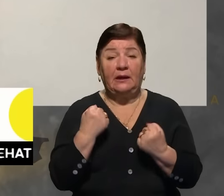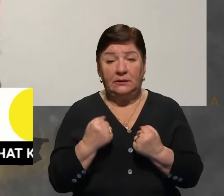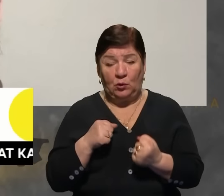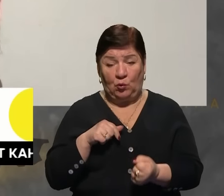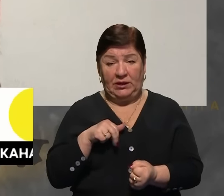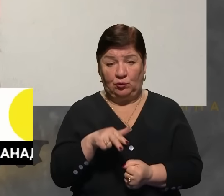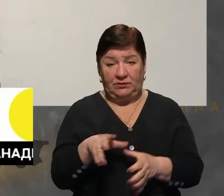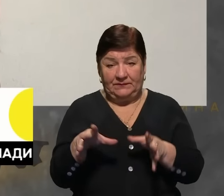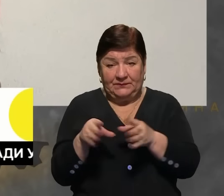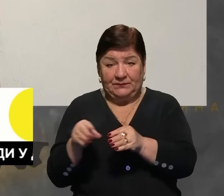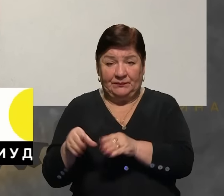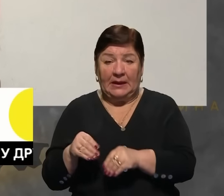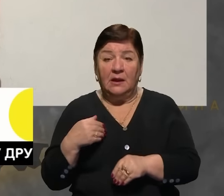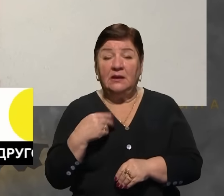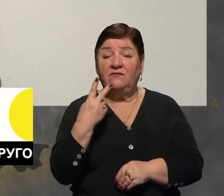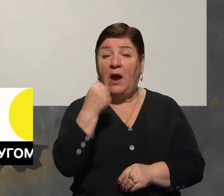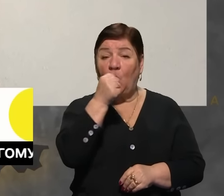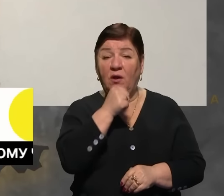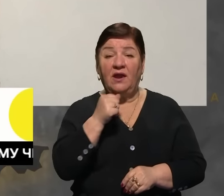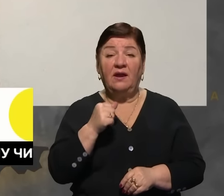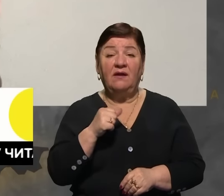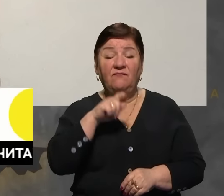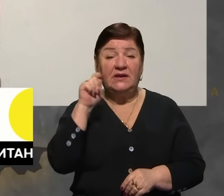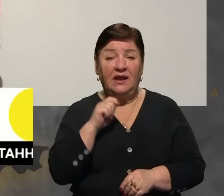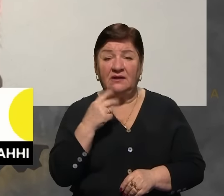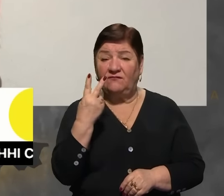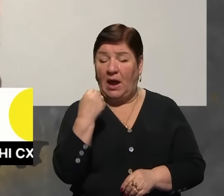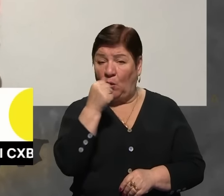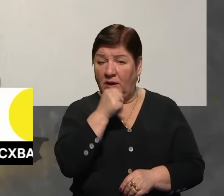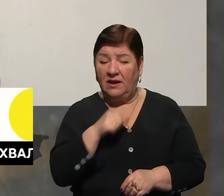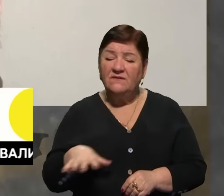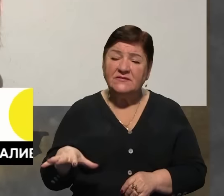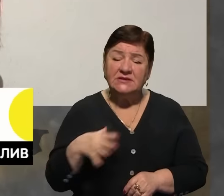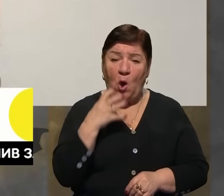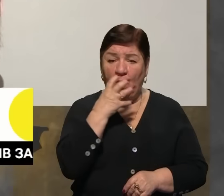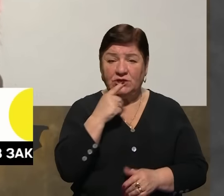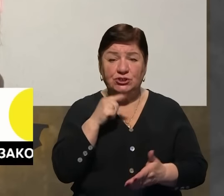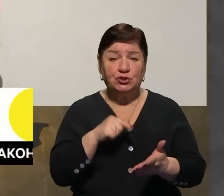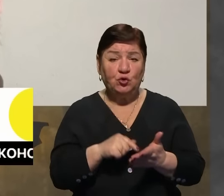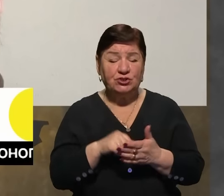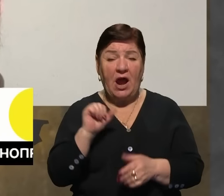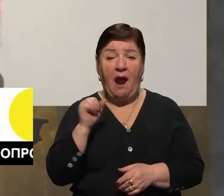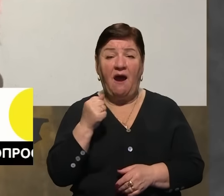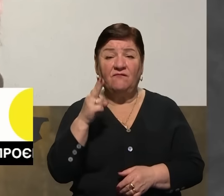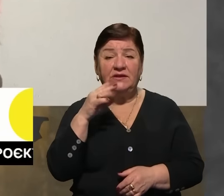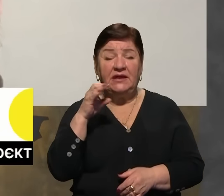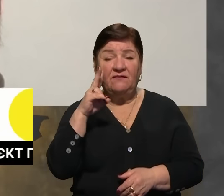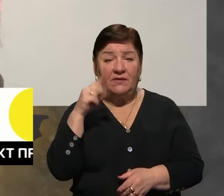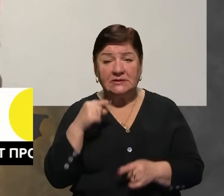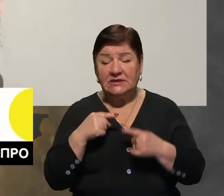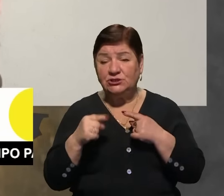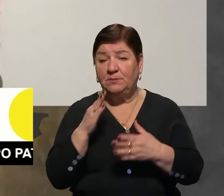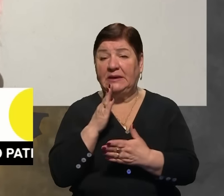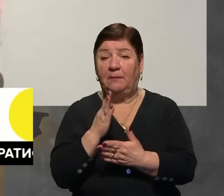штурмова за два роки війни фактично була в найгарячіших точках всіх цієї війни. А в Діївку, щоб порівнюватися з іншими